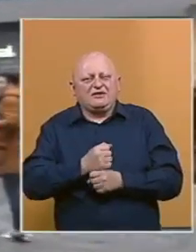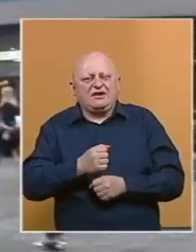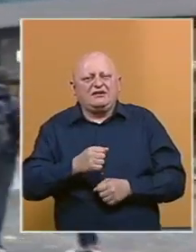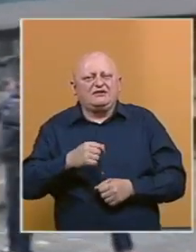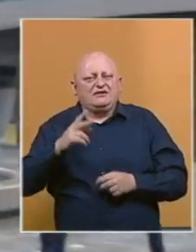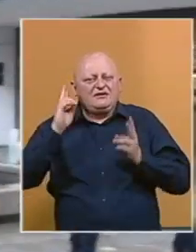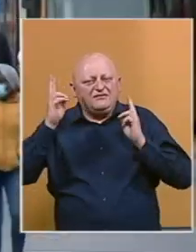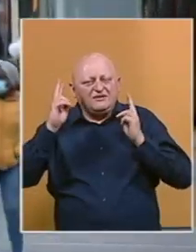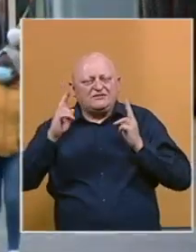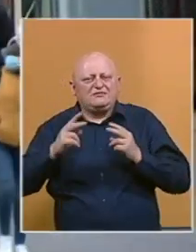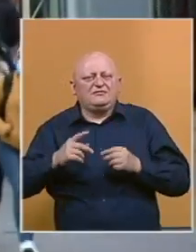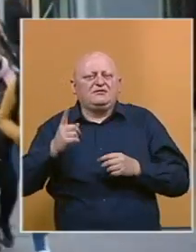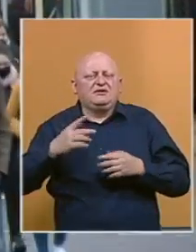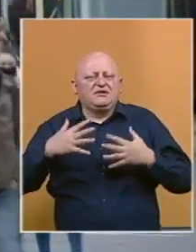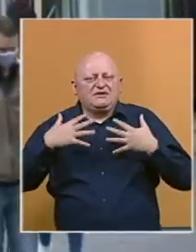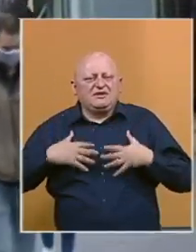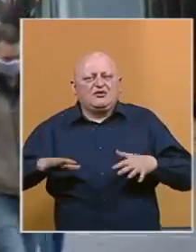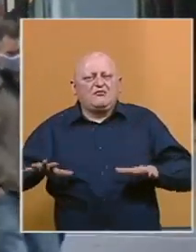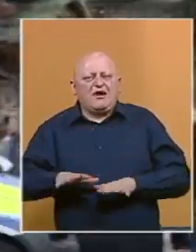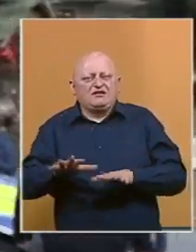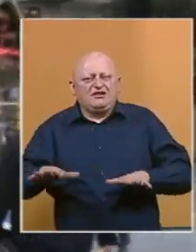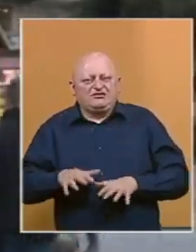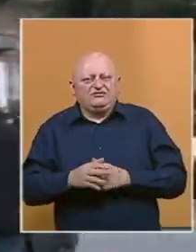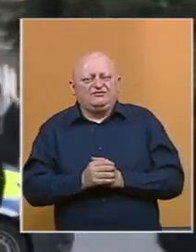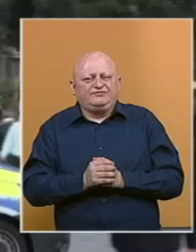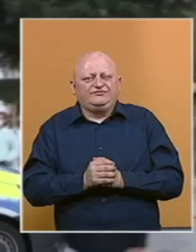zabranjen rad frizerskim i salonima za masaž.